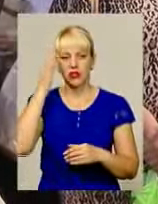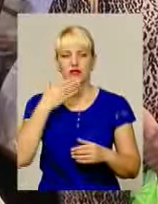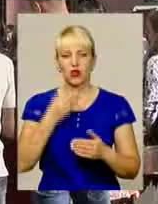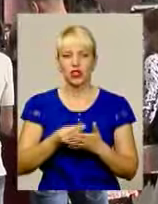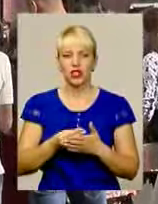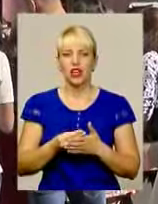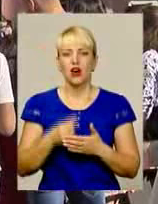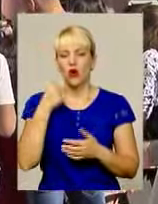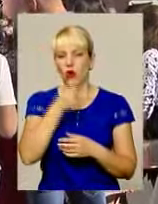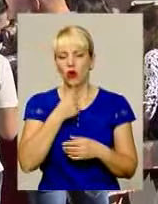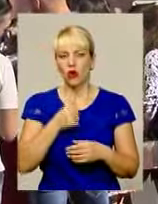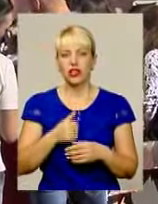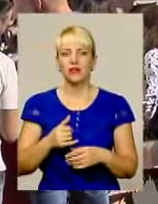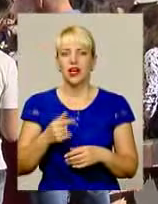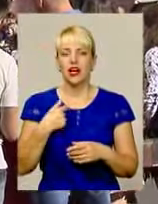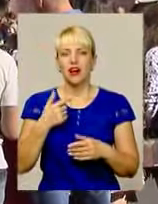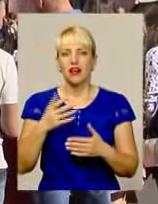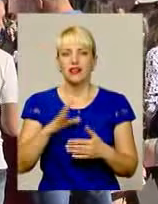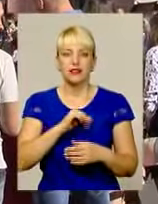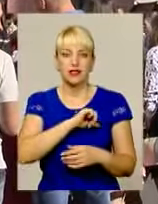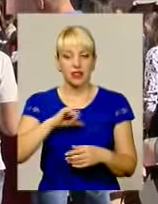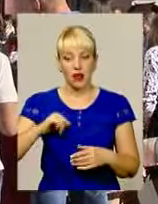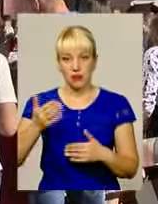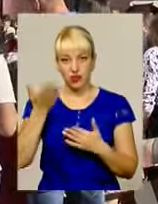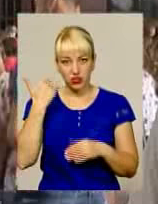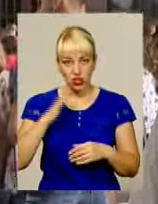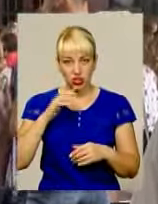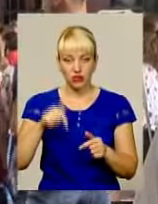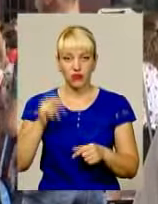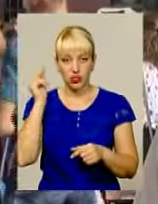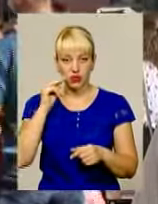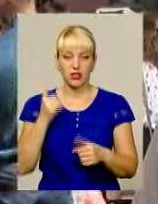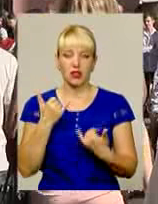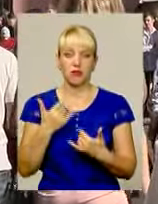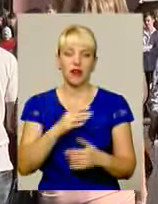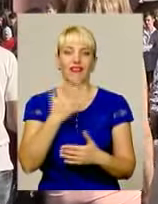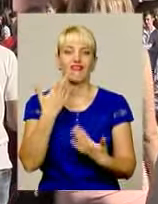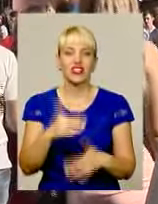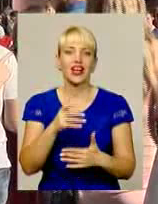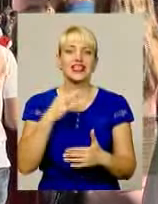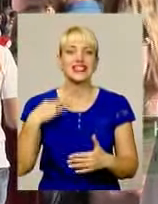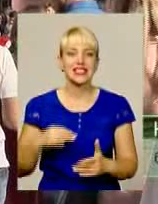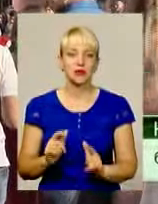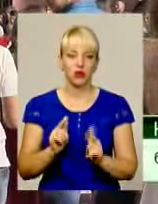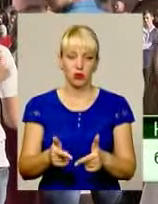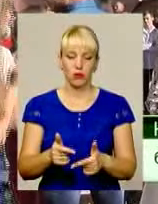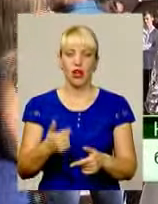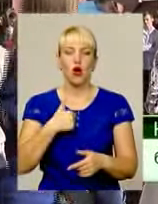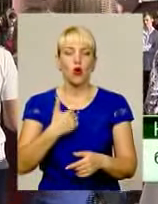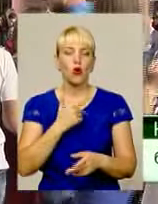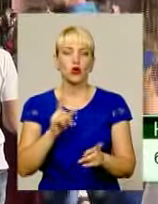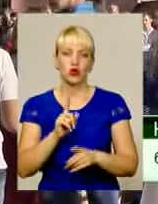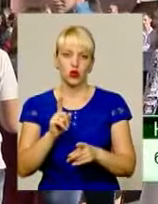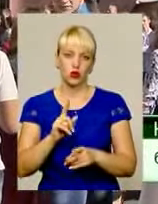стримують емоцій. Врось би, як вчора сам вчився, вже сьогодні син поступає. Поради, щоб став настоящим фахівцем, щоб